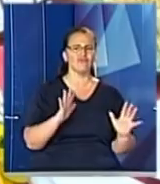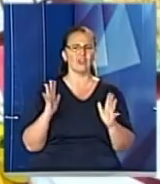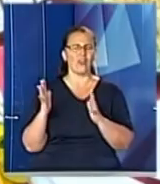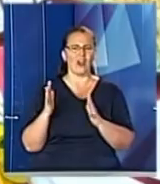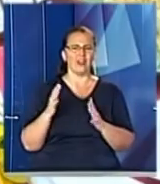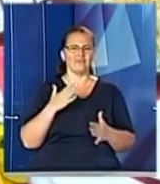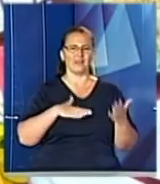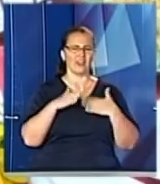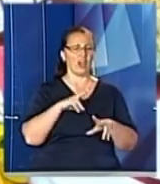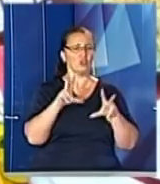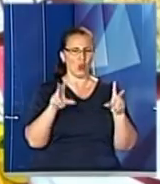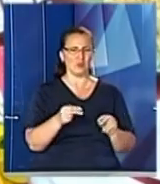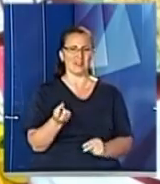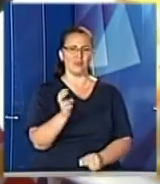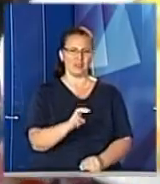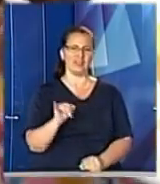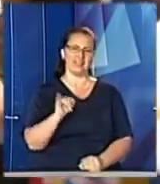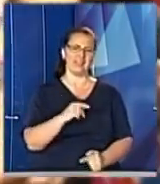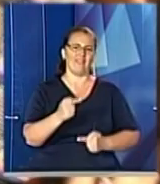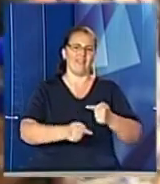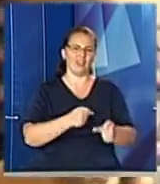обіцяють прийти і наступного року.